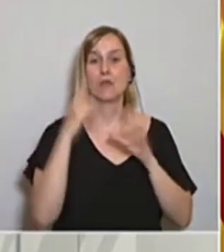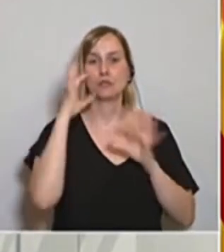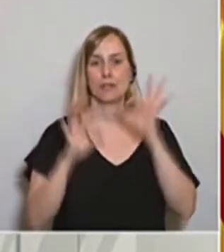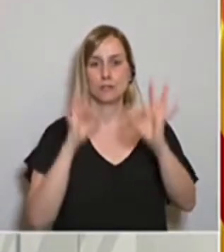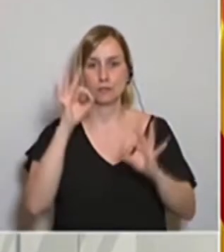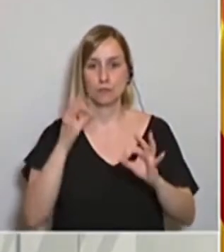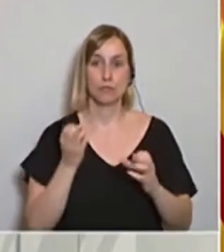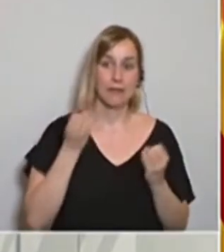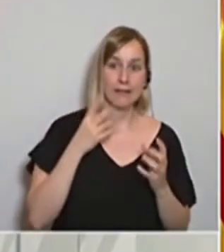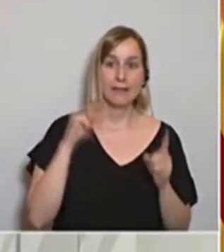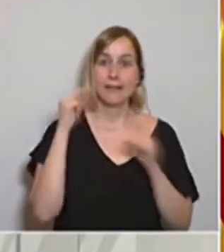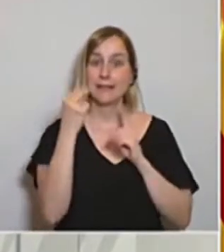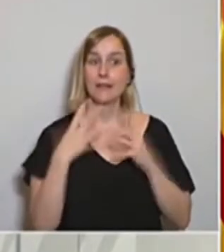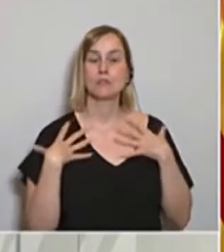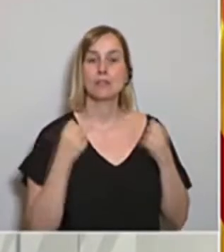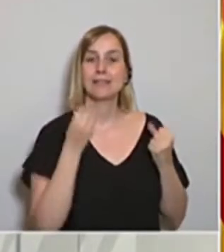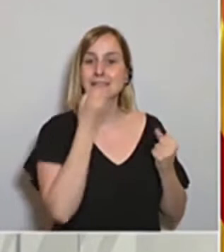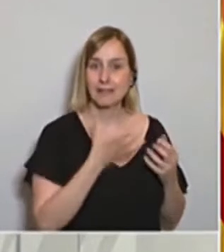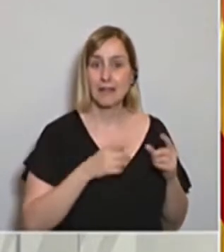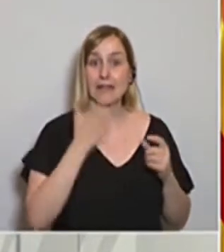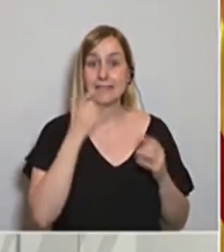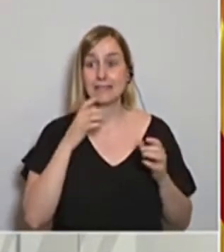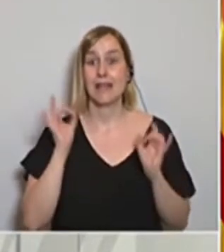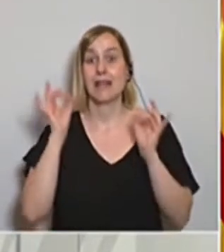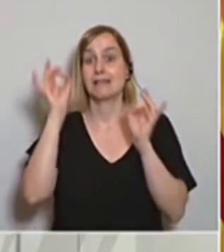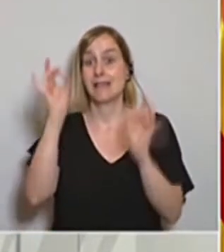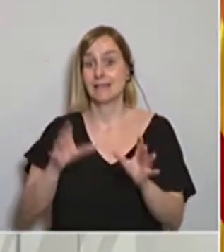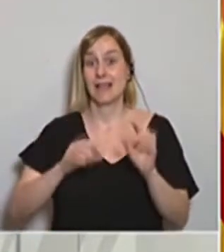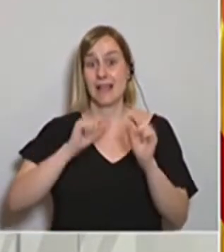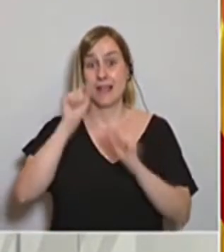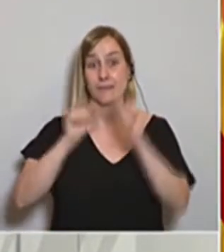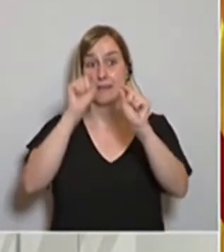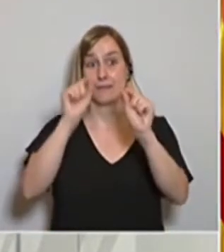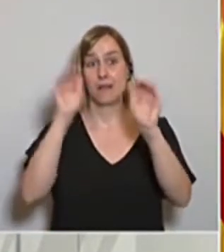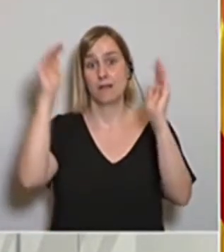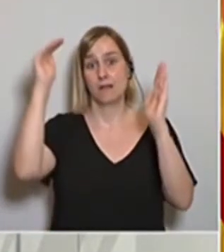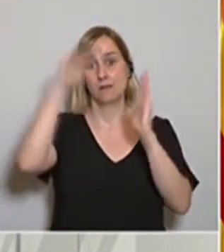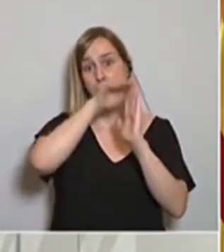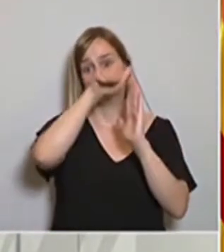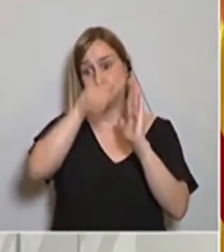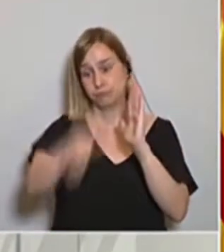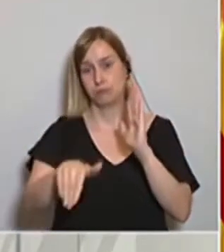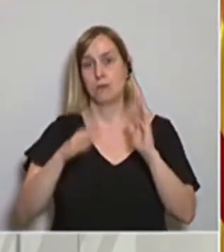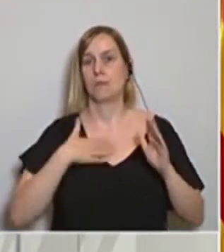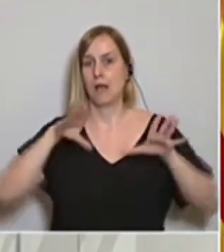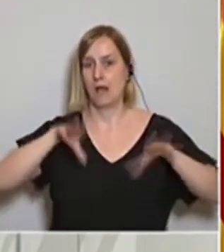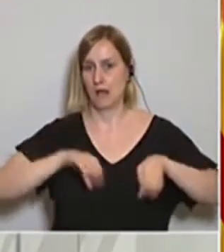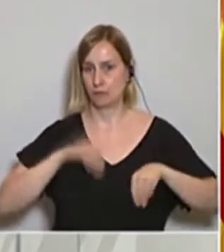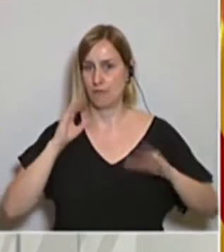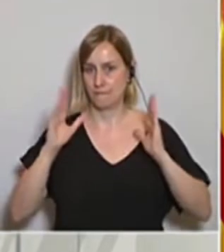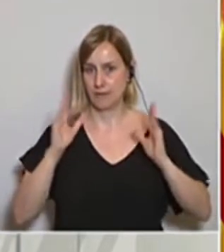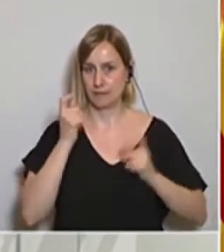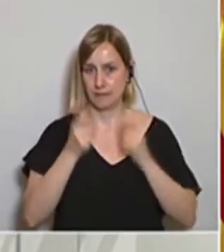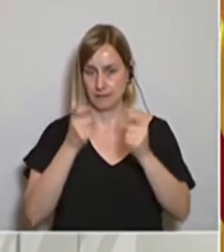com es comporten els indicadors sanitaris, i si la tendència de l'epidèmia és prou bona, doncs per anar assumint aquestes fases